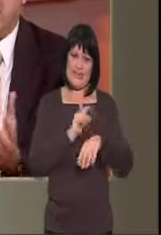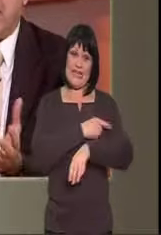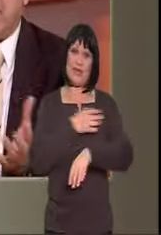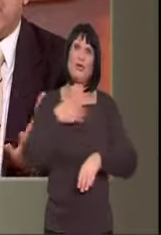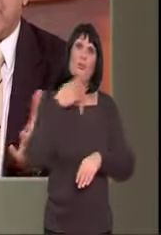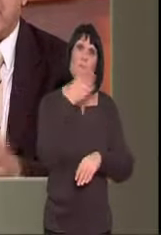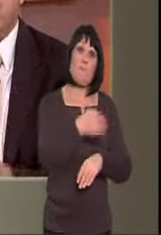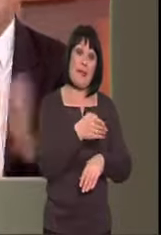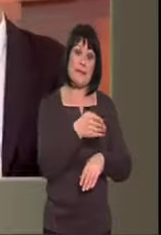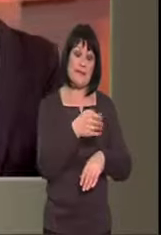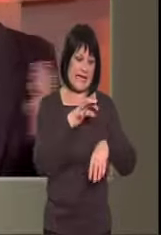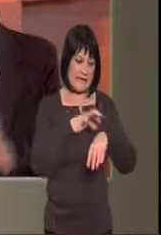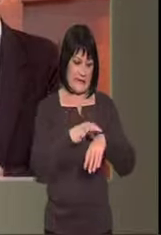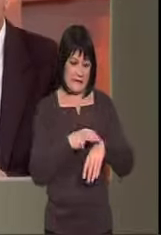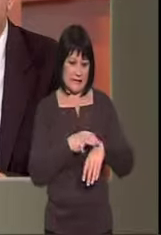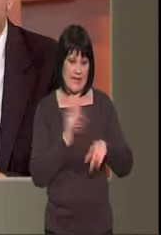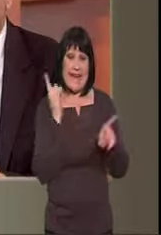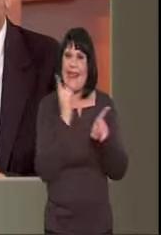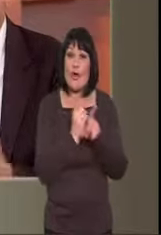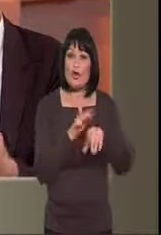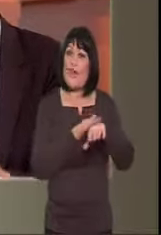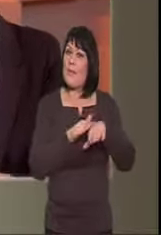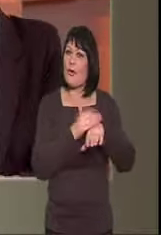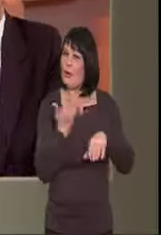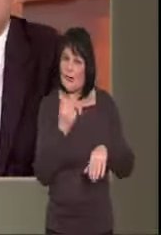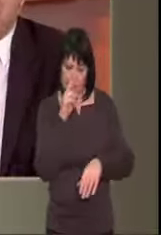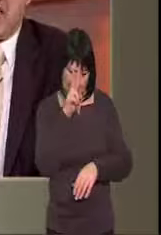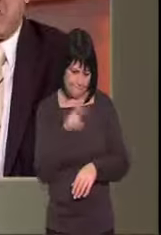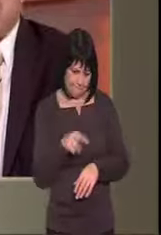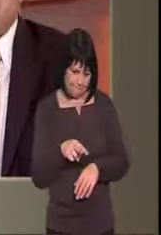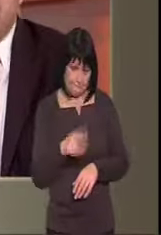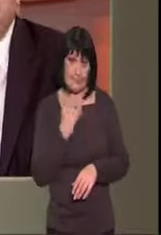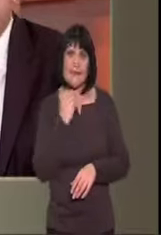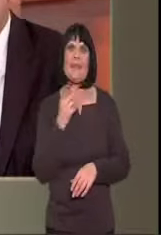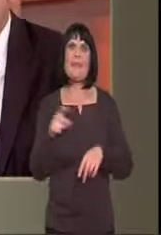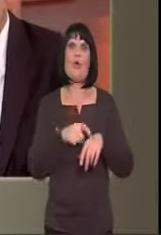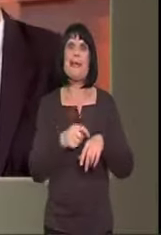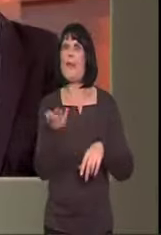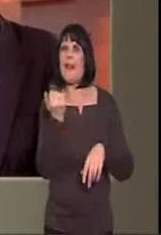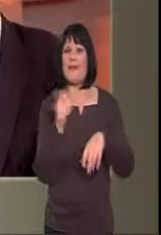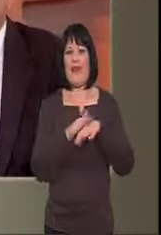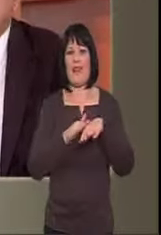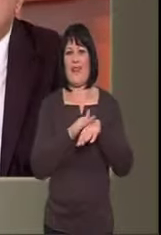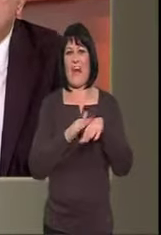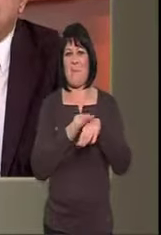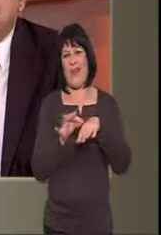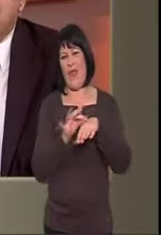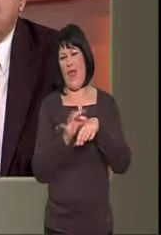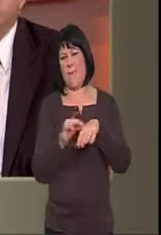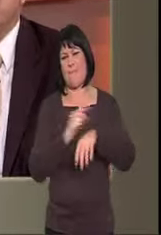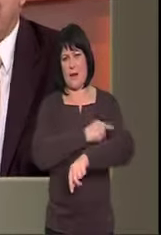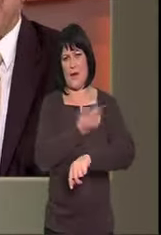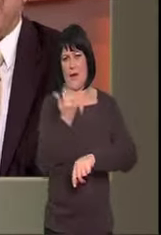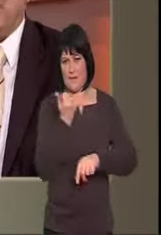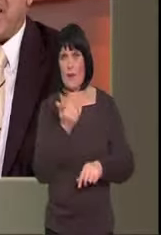και βλέπει τον ασθενή δεν είναι δερματολόγος. Δερματολόγος δεν μπορεί να πάει στο σπίτι. Δεν υπάρχουν τόσοι δερματολόγοι και οι περισσότεροι δεν